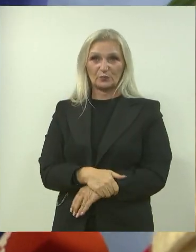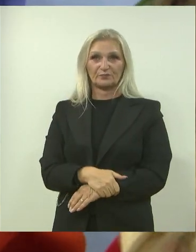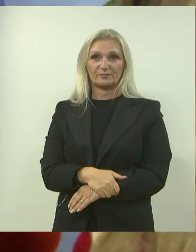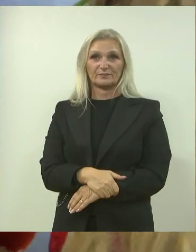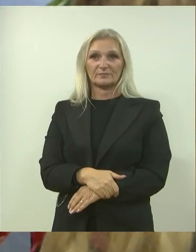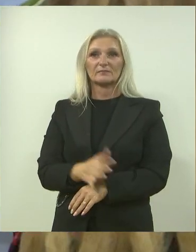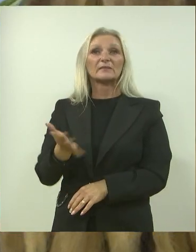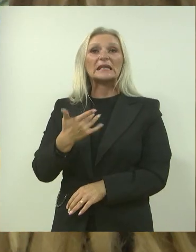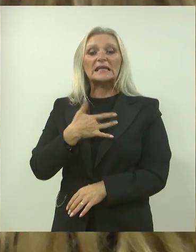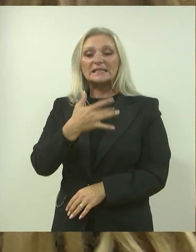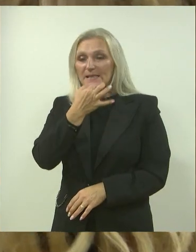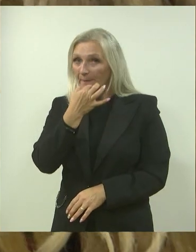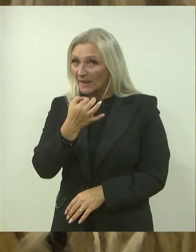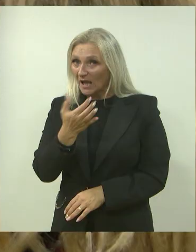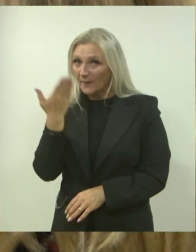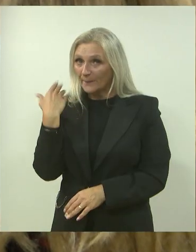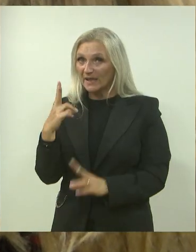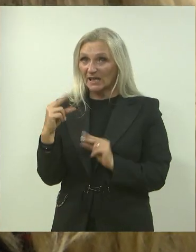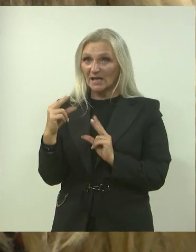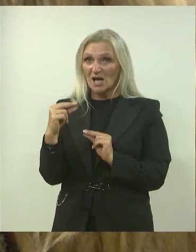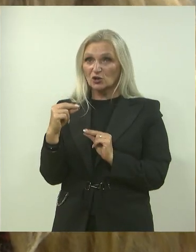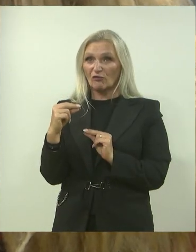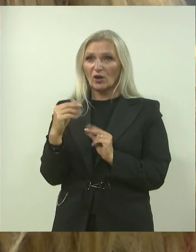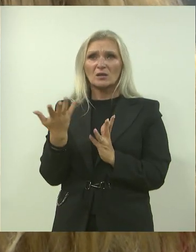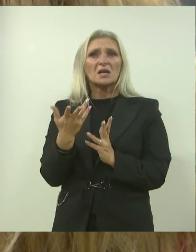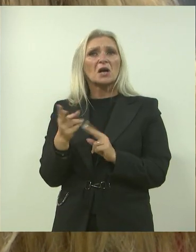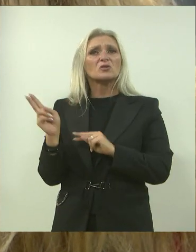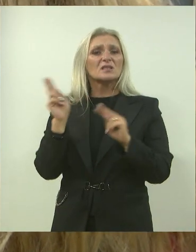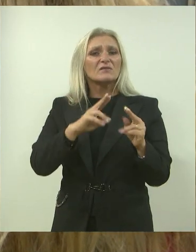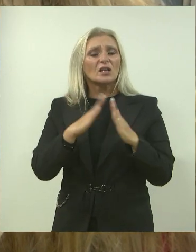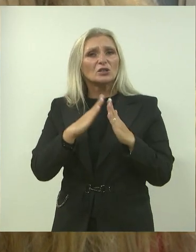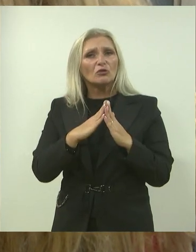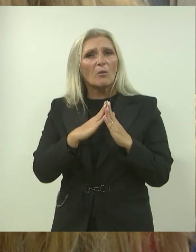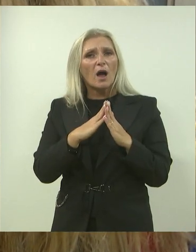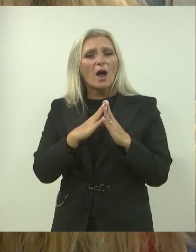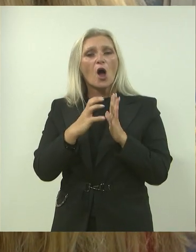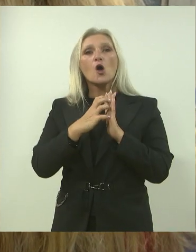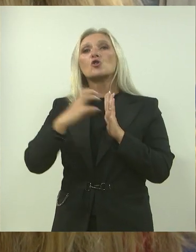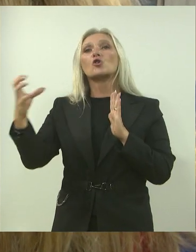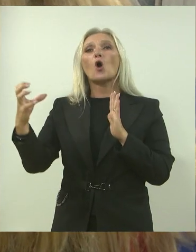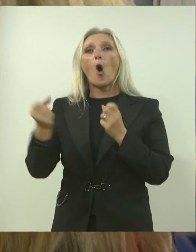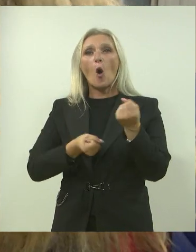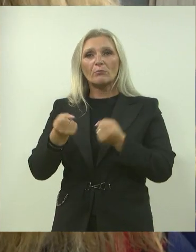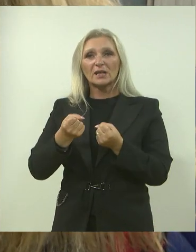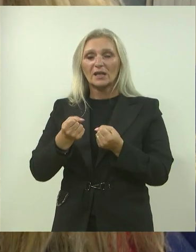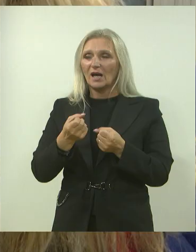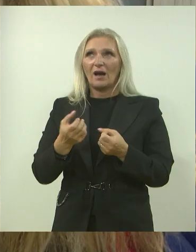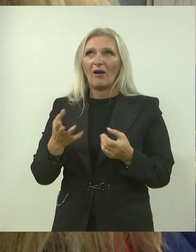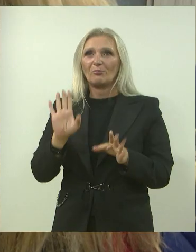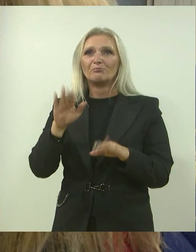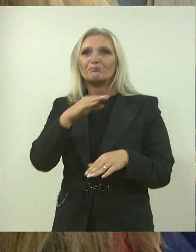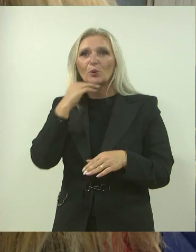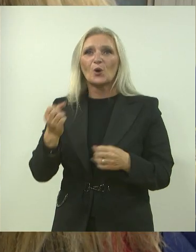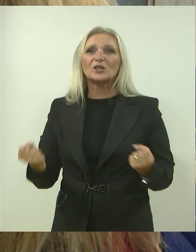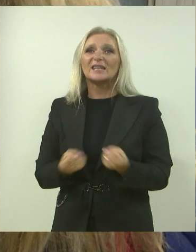Kad sam vas pitala prije o samog razgovora, kako ste se vratili kući, rekli ste kombijem, i da je to bilo puno težo, nego je to